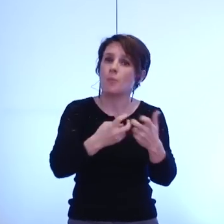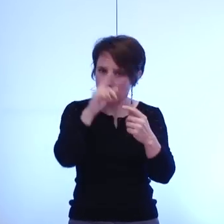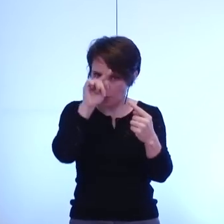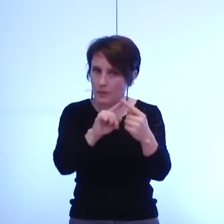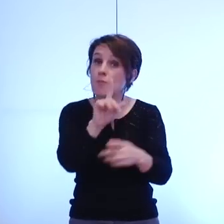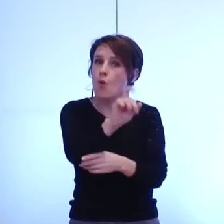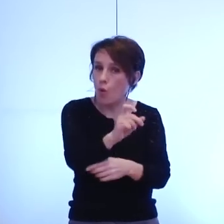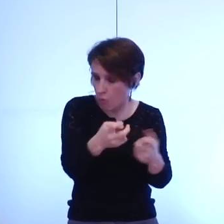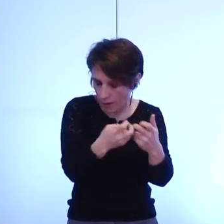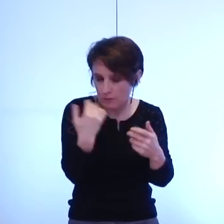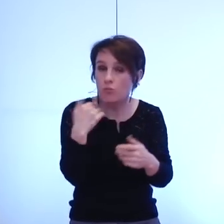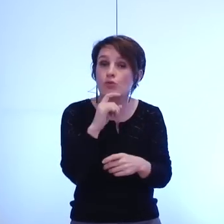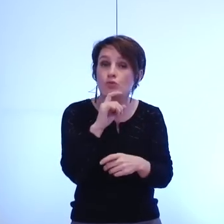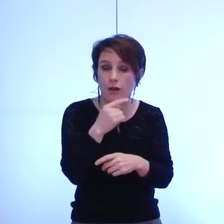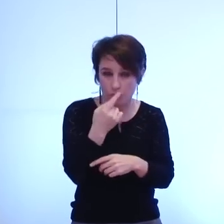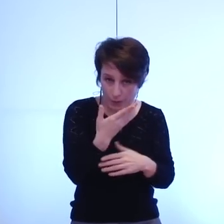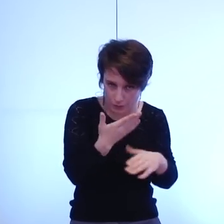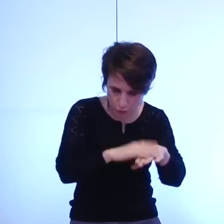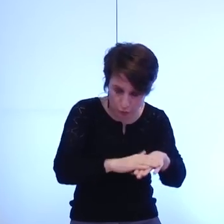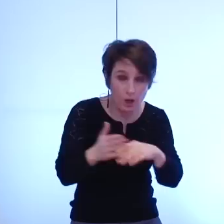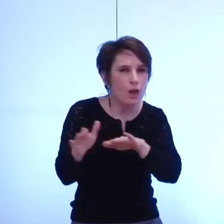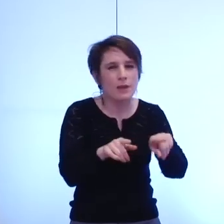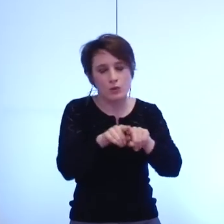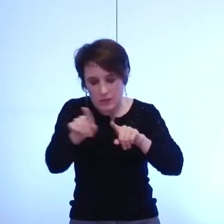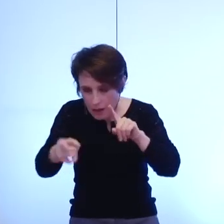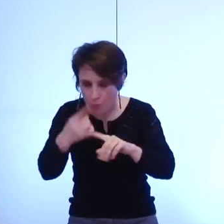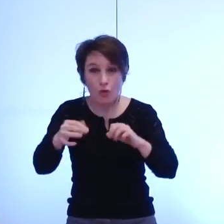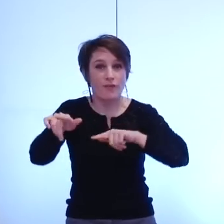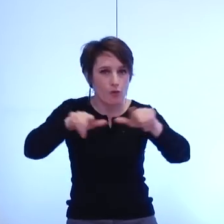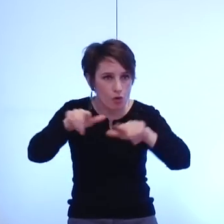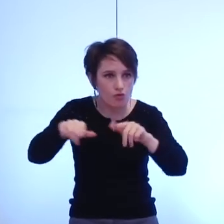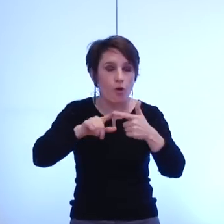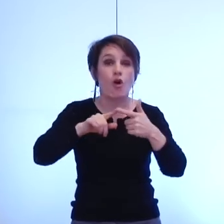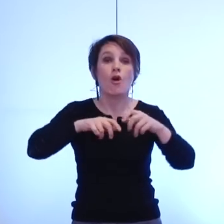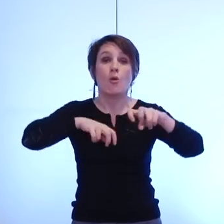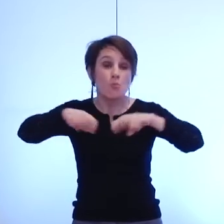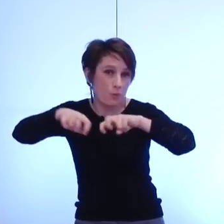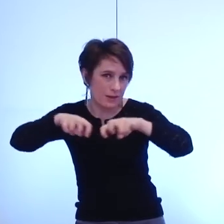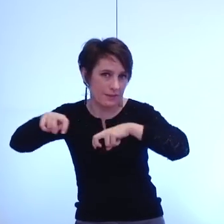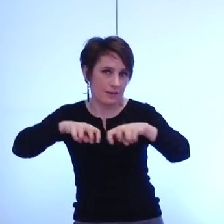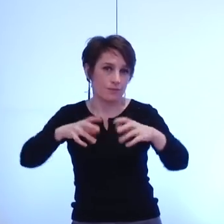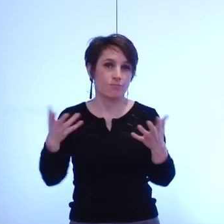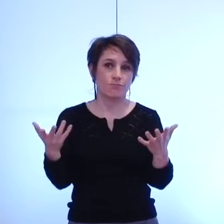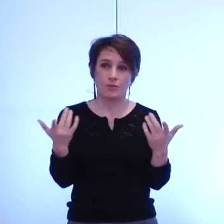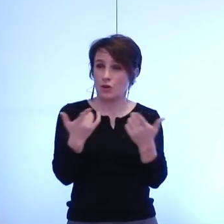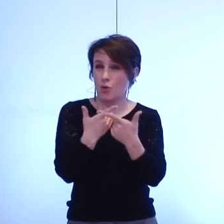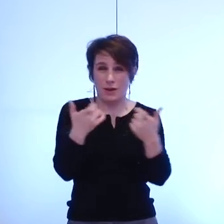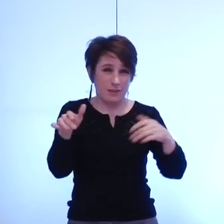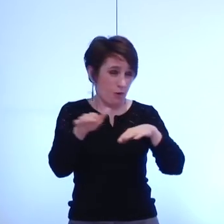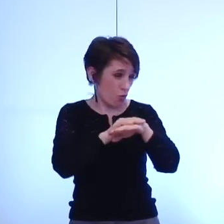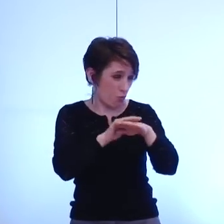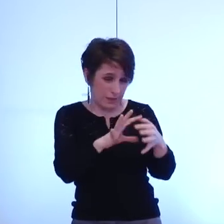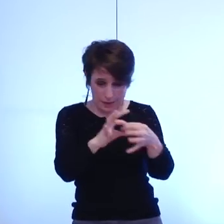c'est aussi à travers la question du logement à travers des mobilités et c'est au travers de toutes ces politiques coordonnées